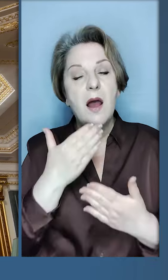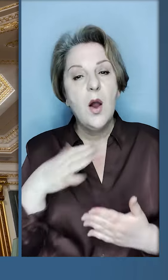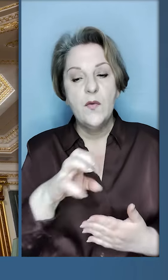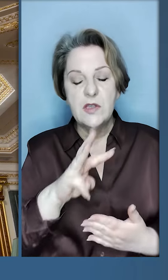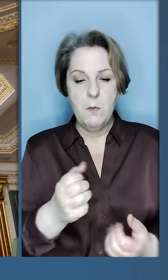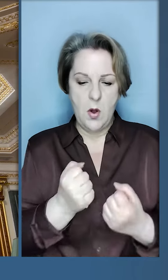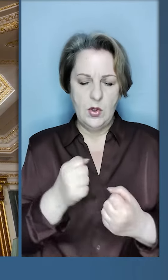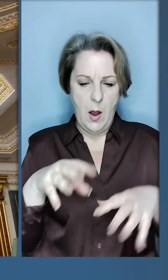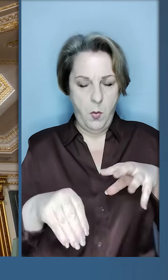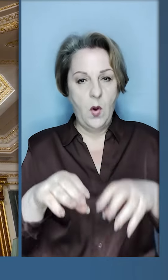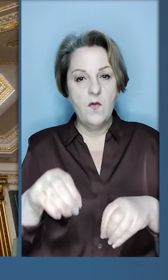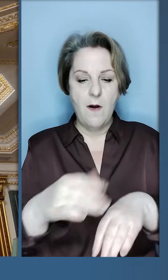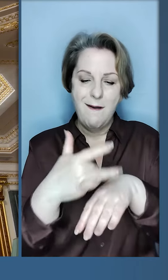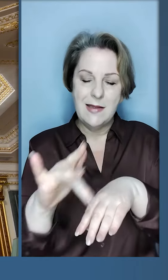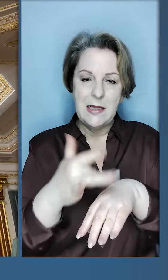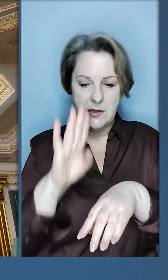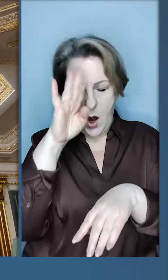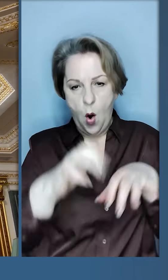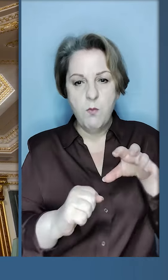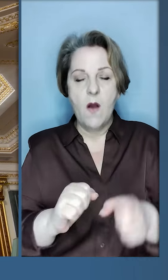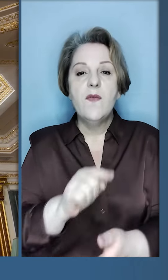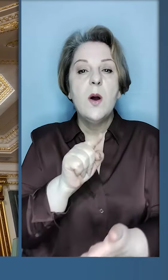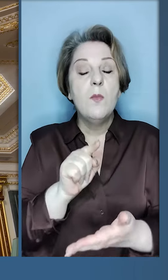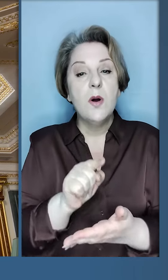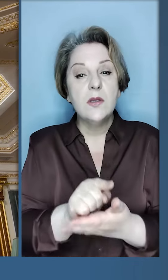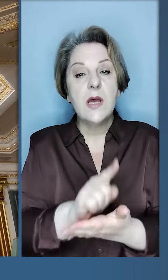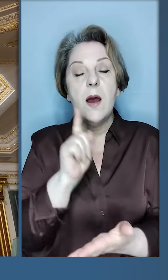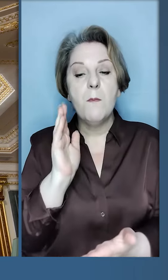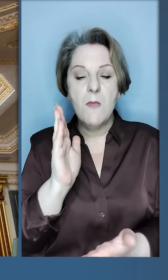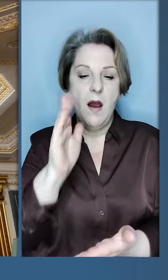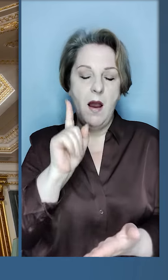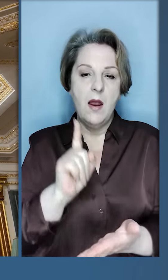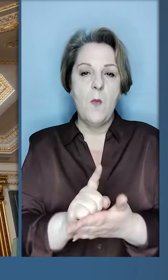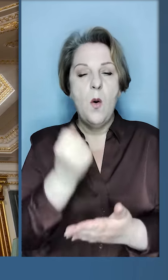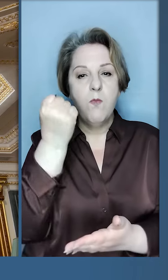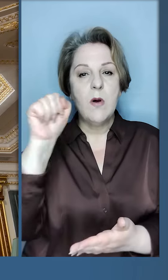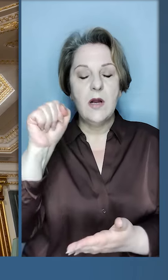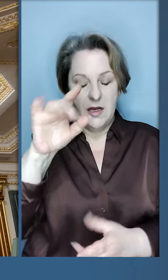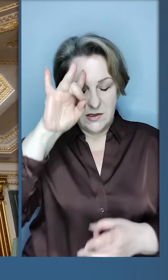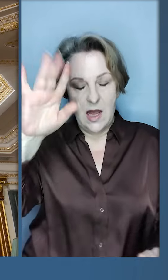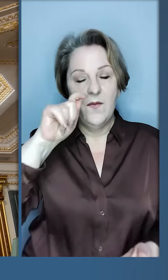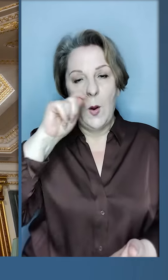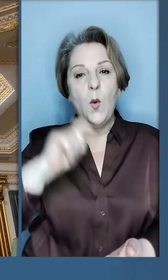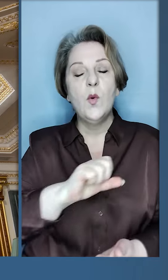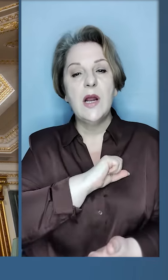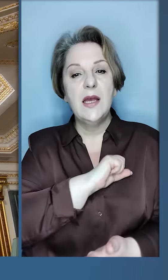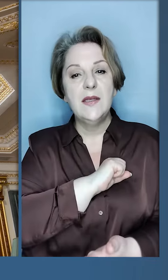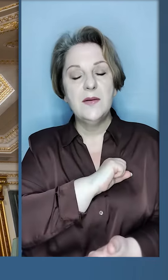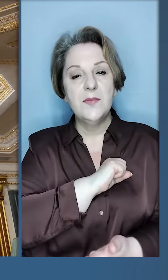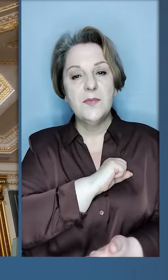боїв заради України. Дякую усім, хто тримає позиції та знищує окупанта. Обов'язково маємо перемогти. Слава